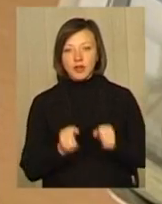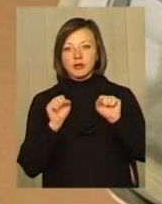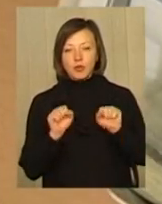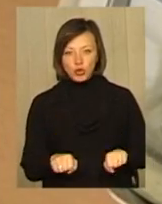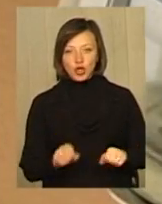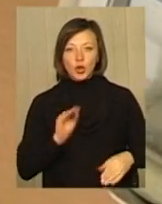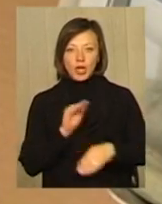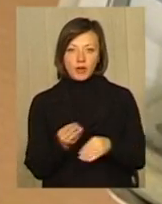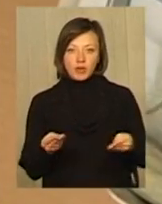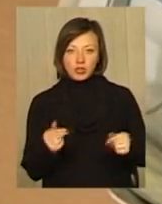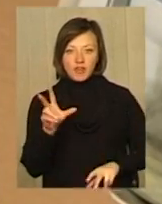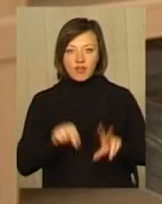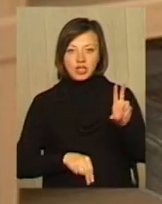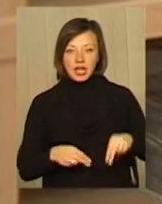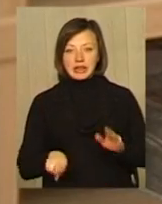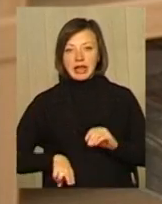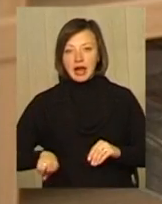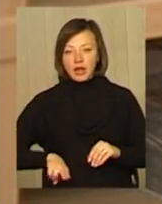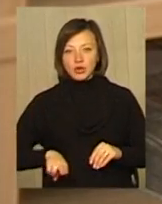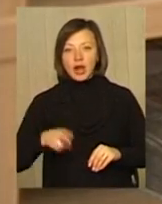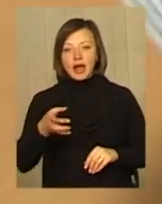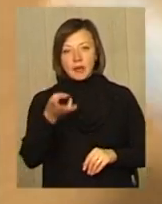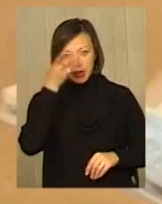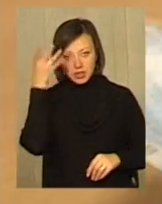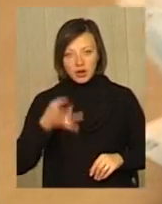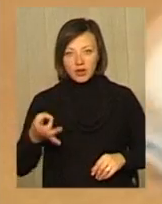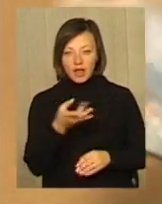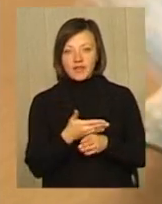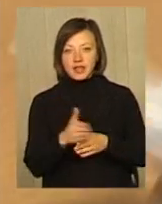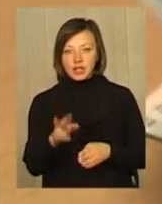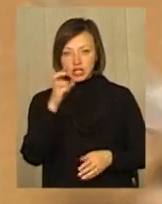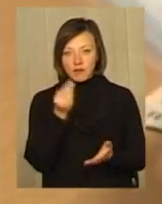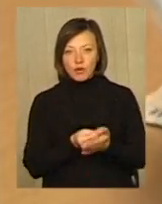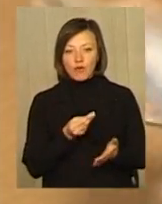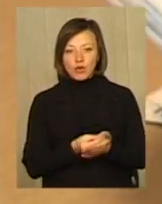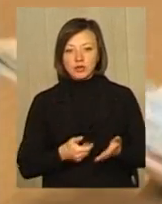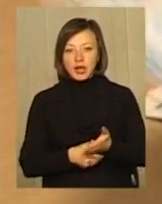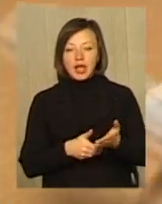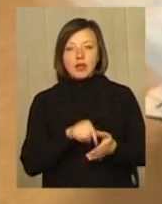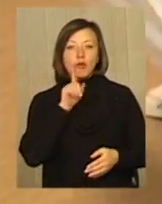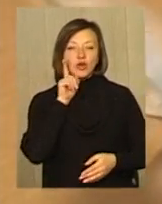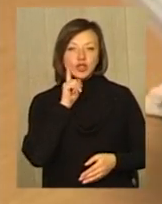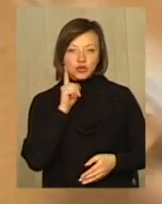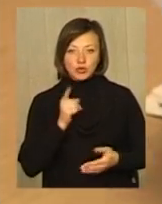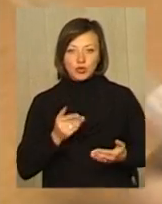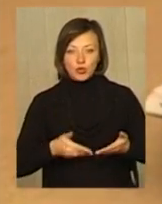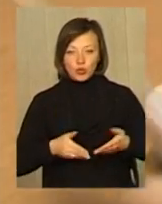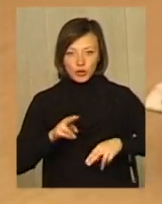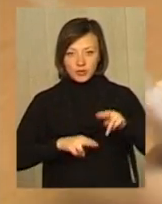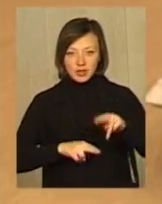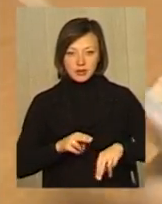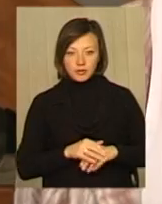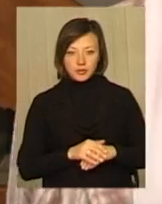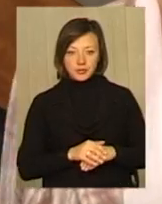лише додаткові кошти, вважає директор Хмельницького регіонального відділення Держфонду сприяння молодіжному житловому будівництву Любов